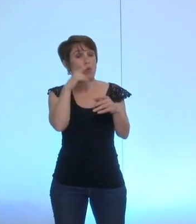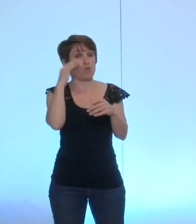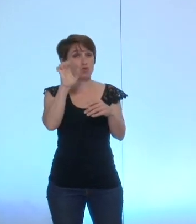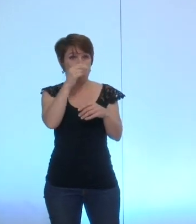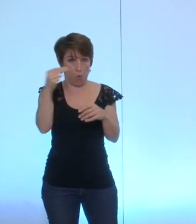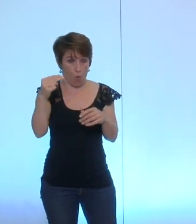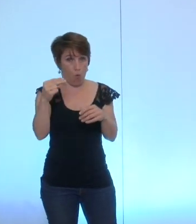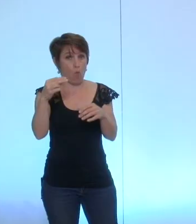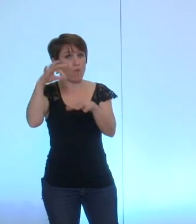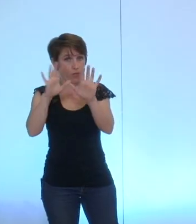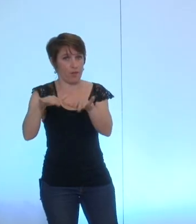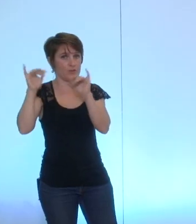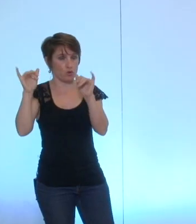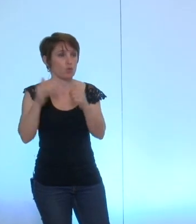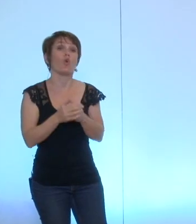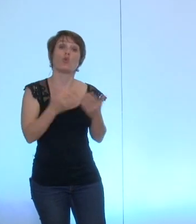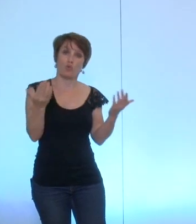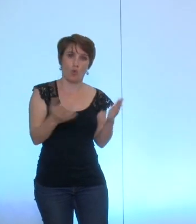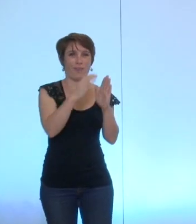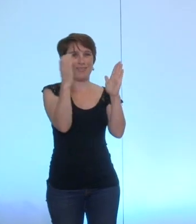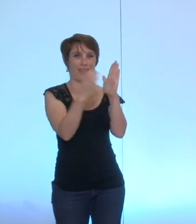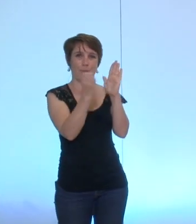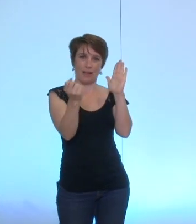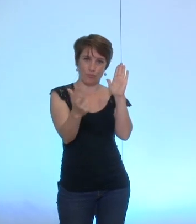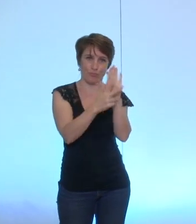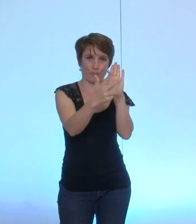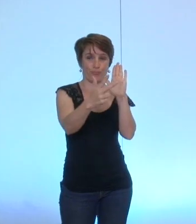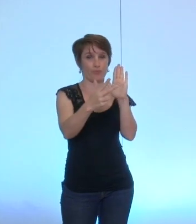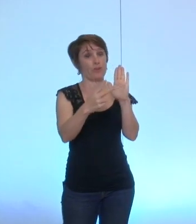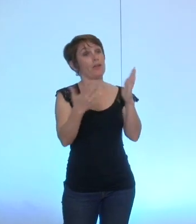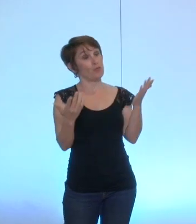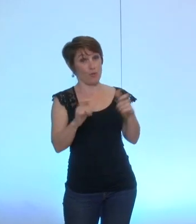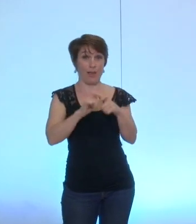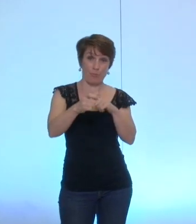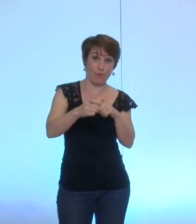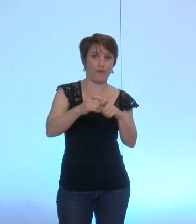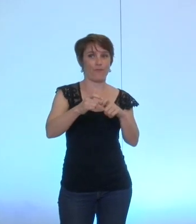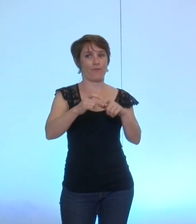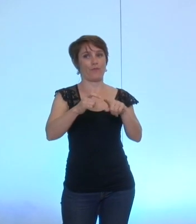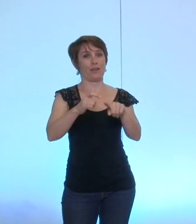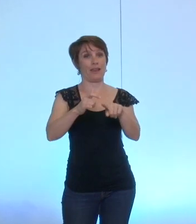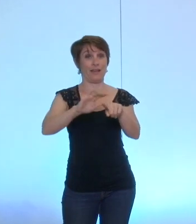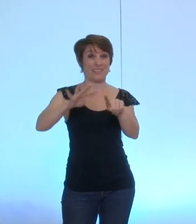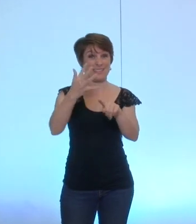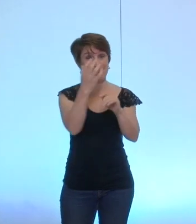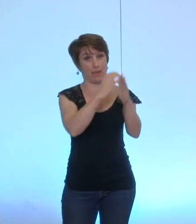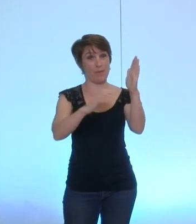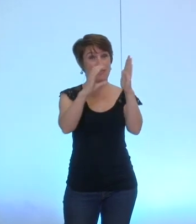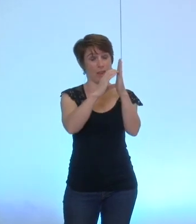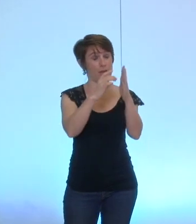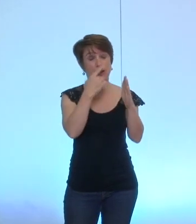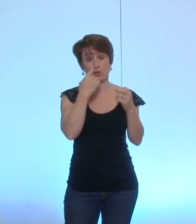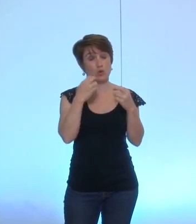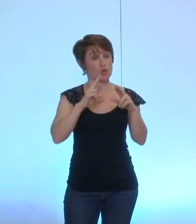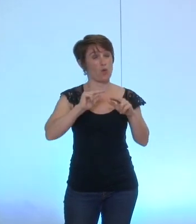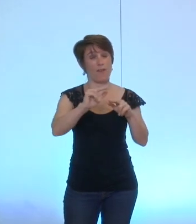nous avons une dernière délibération la 5ème nous avons déjà passé 4 heures pour les 4 premières mais comme la 5ème j'imagine qu'elle sera l'objet de nombreux